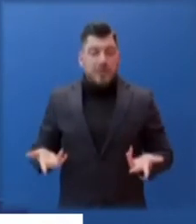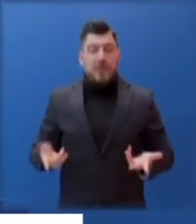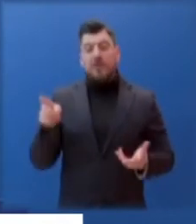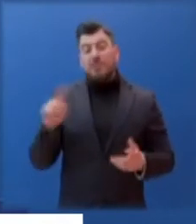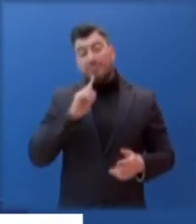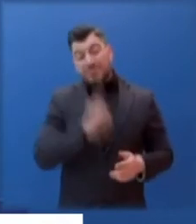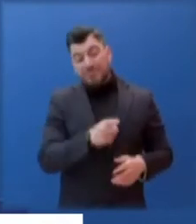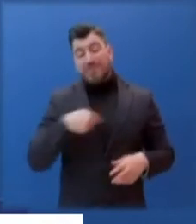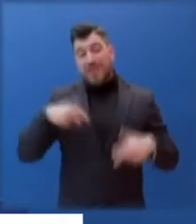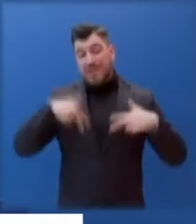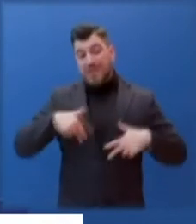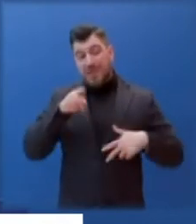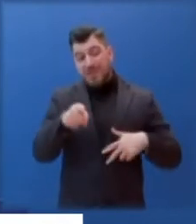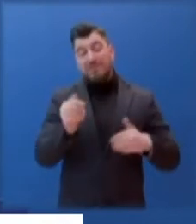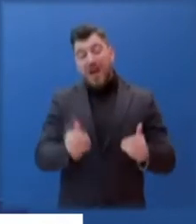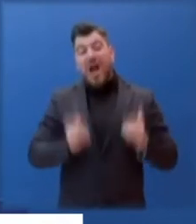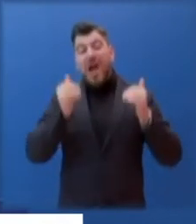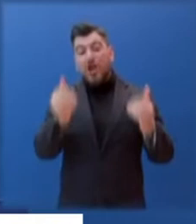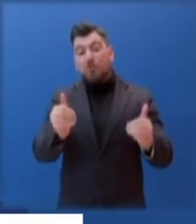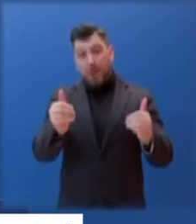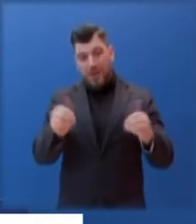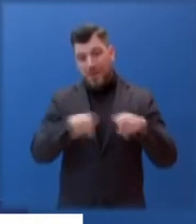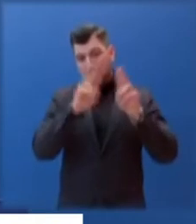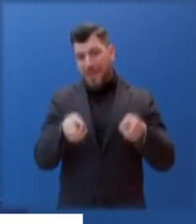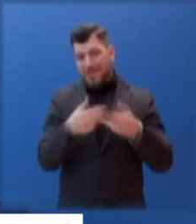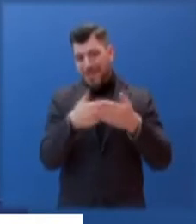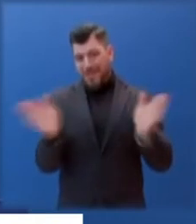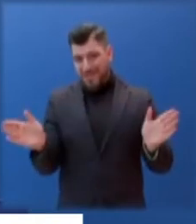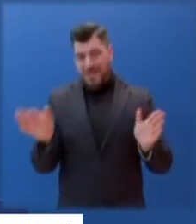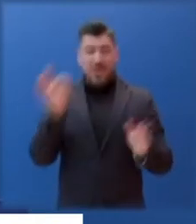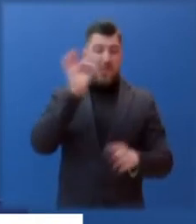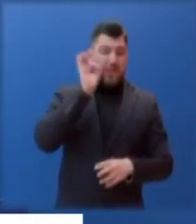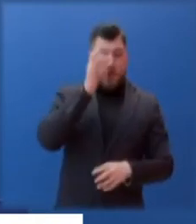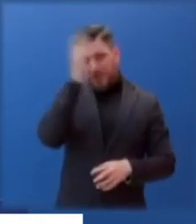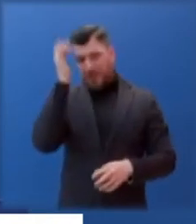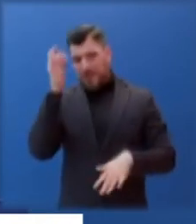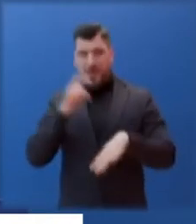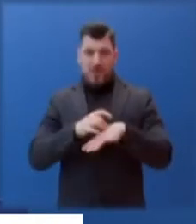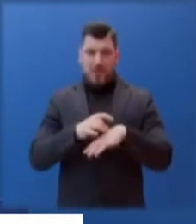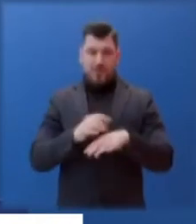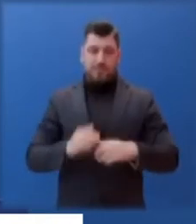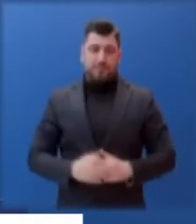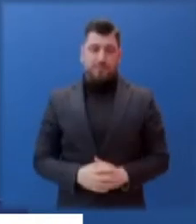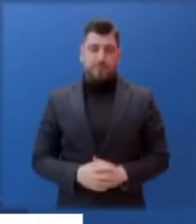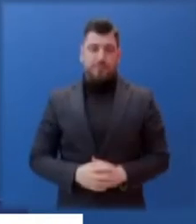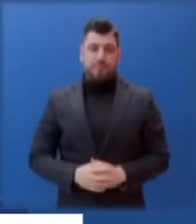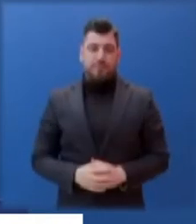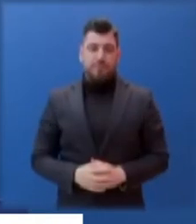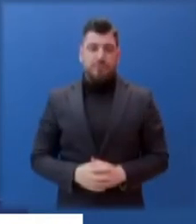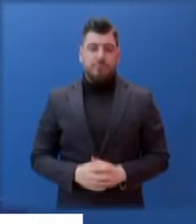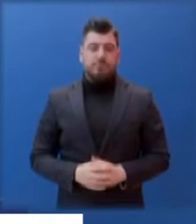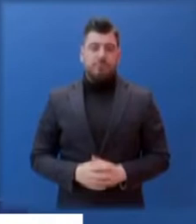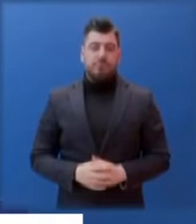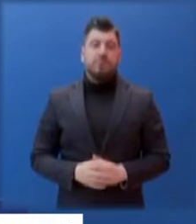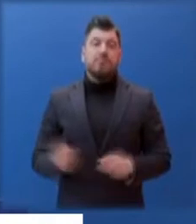κυβέρνηση την αναστολή για μία εβδομάδα του ανοίγματος των καταστημάτων στις τρεις αυτές περιοχές. Δεν